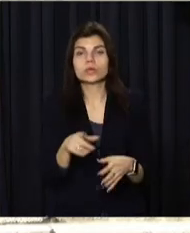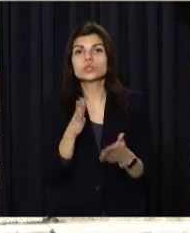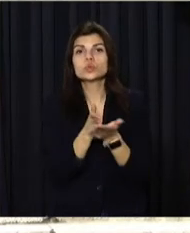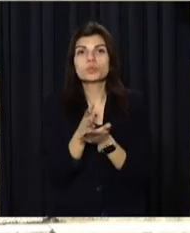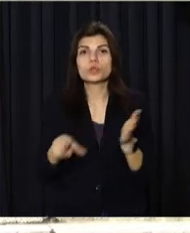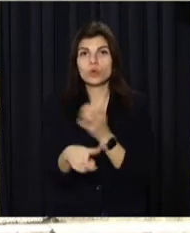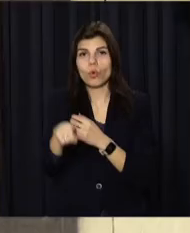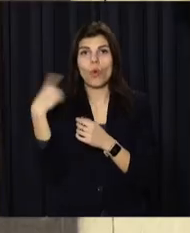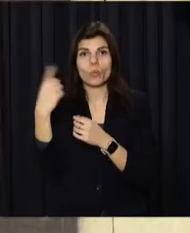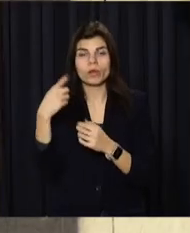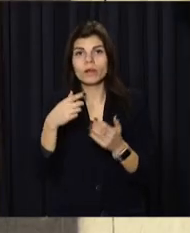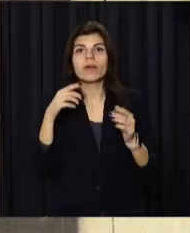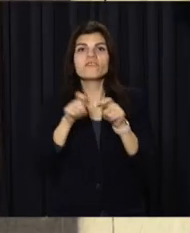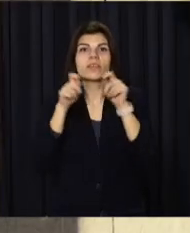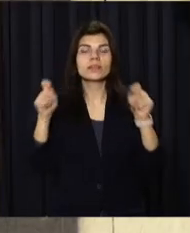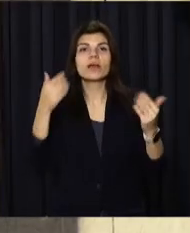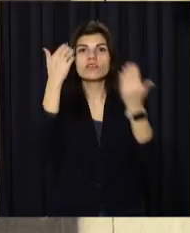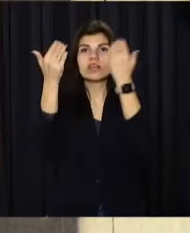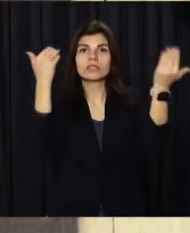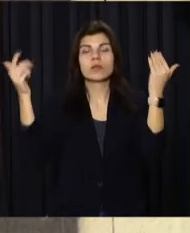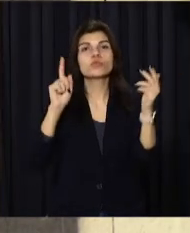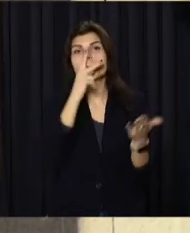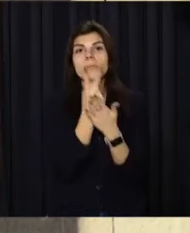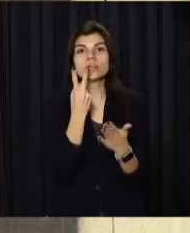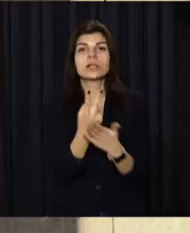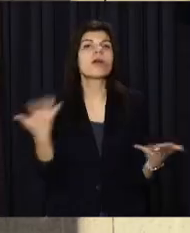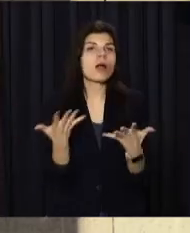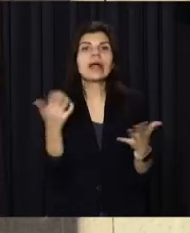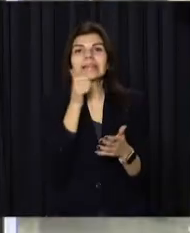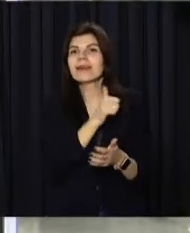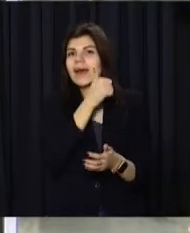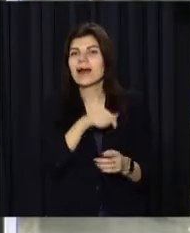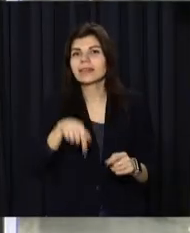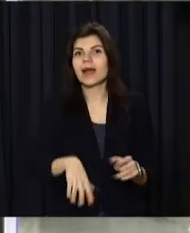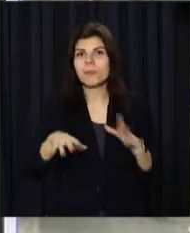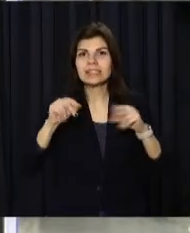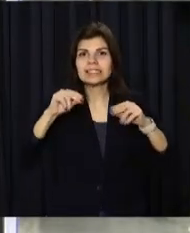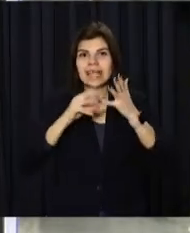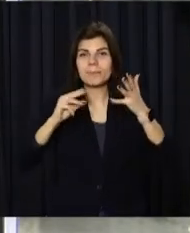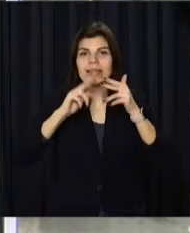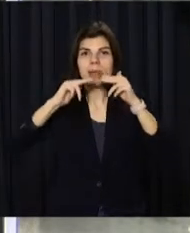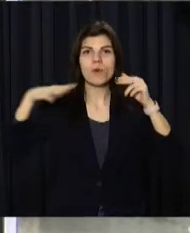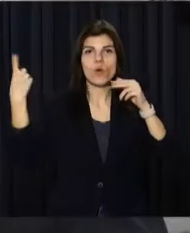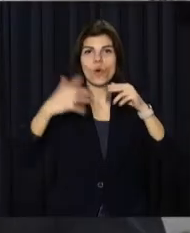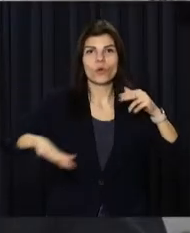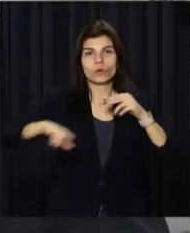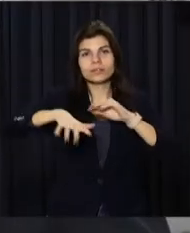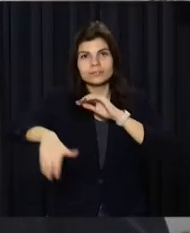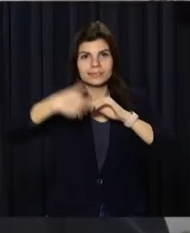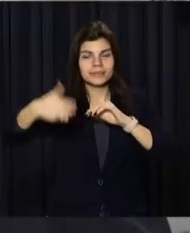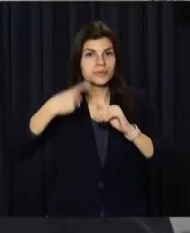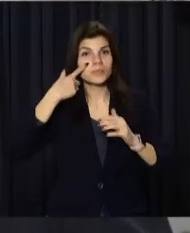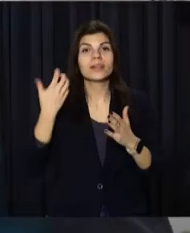доріг області відкрили археологічну виставку, аби показати, які таємниці зберігала земля Дніпропетровщини. Ці